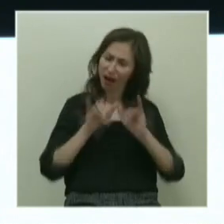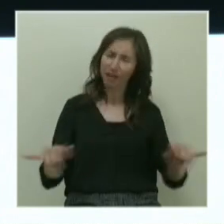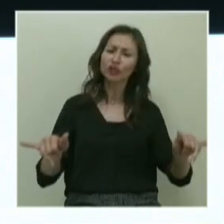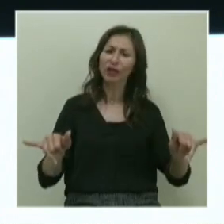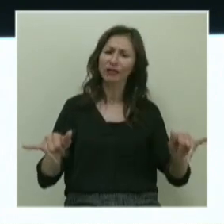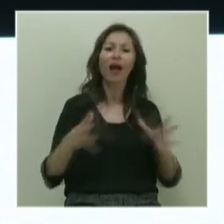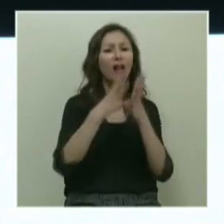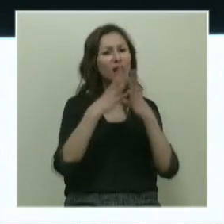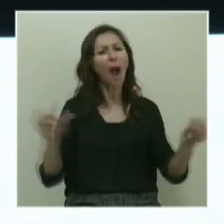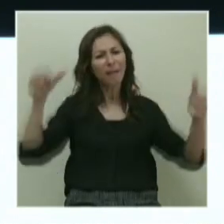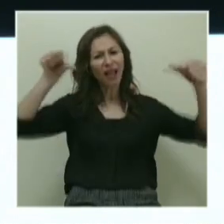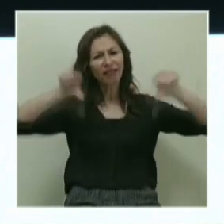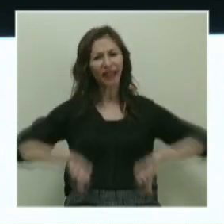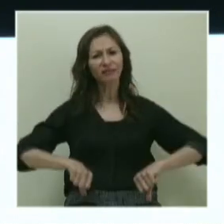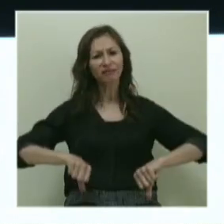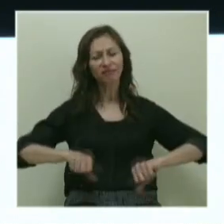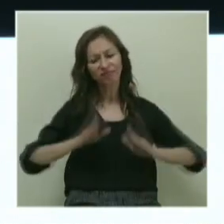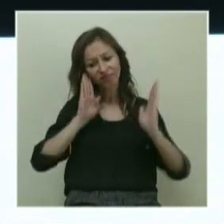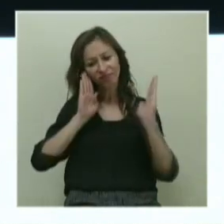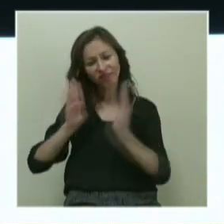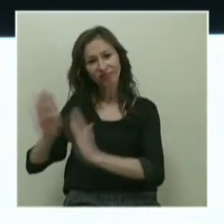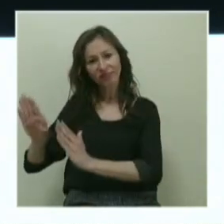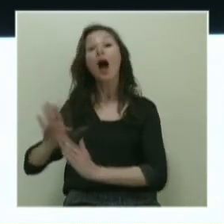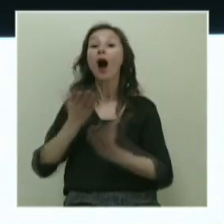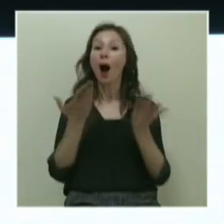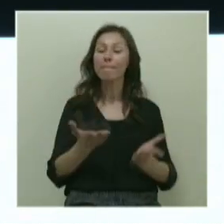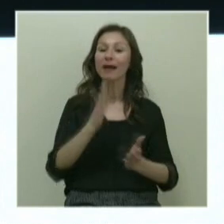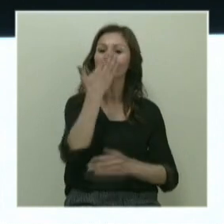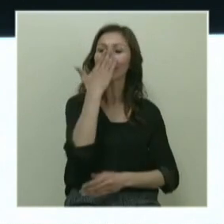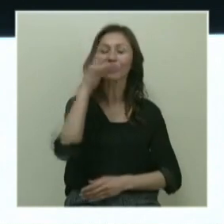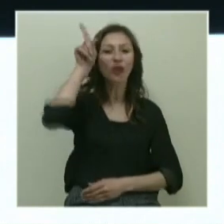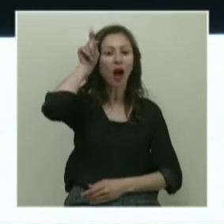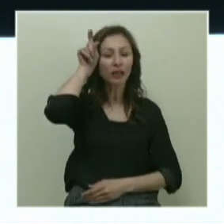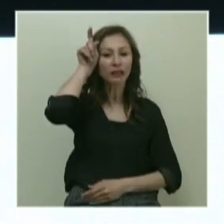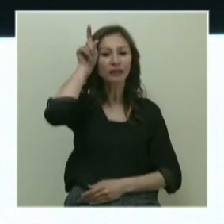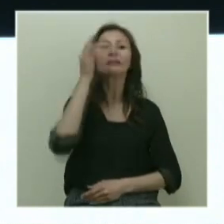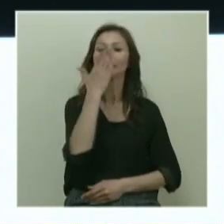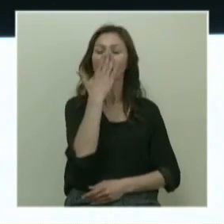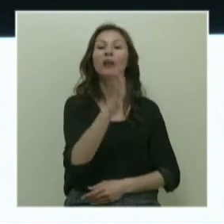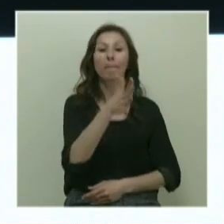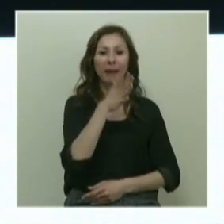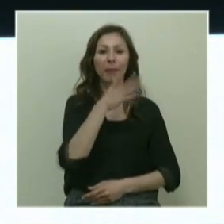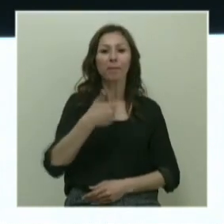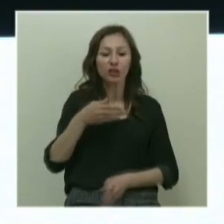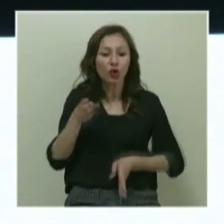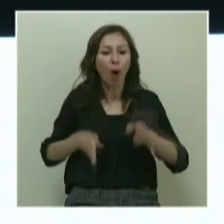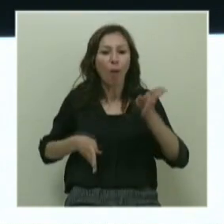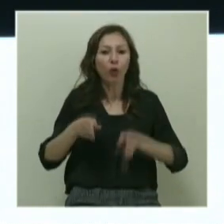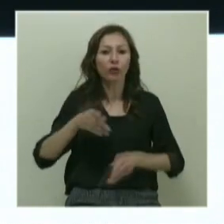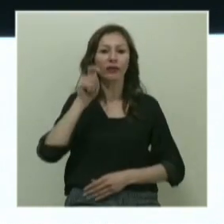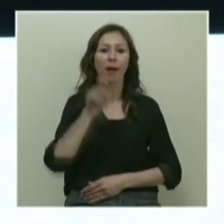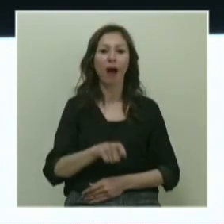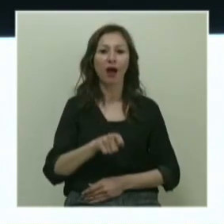kaybedenlerin safına gideceğiz. Ama sadece akıl ve sadece bilim bizi robot yapar.